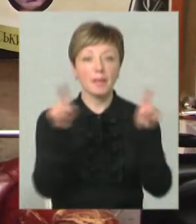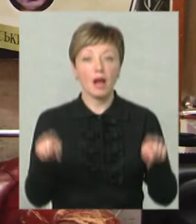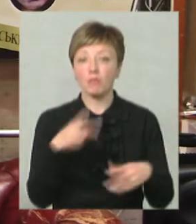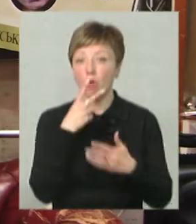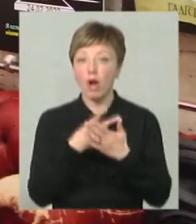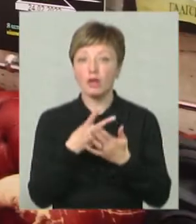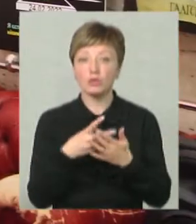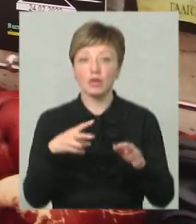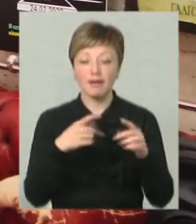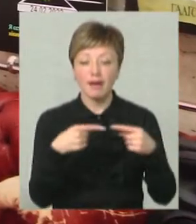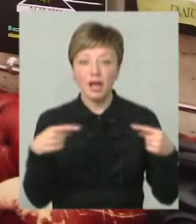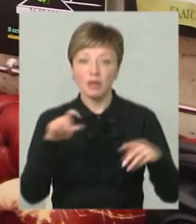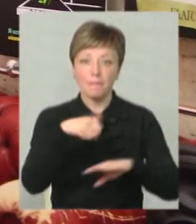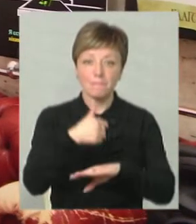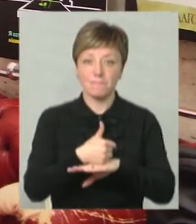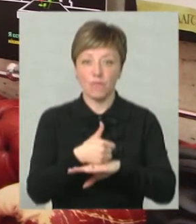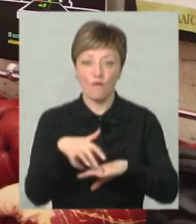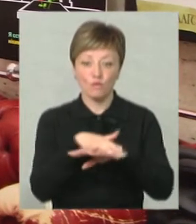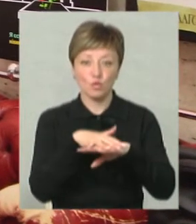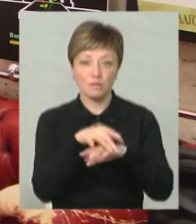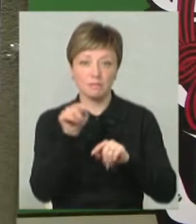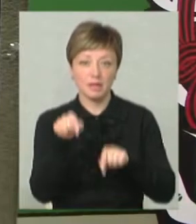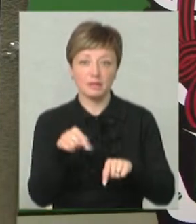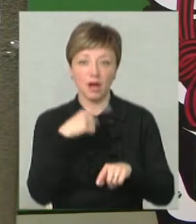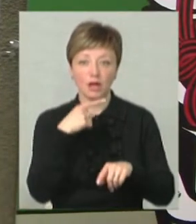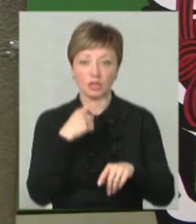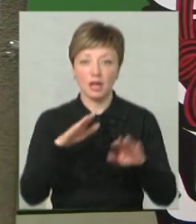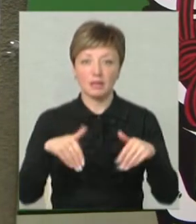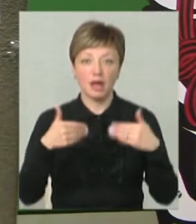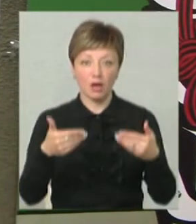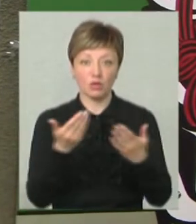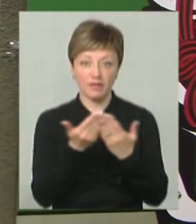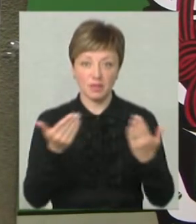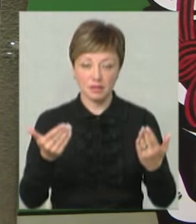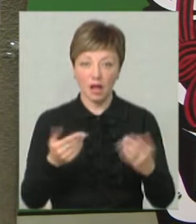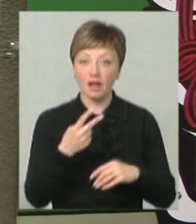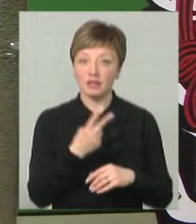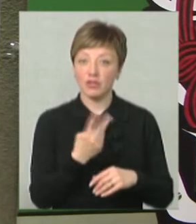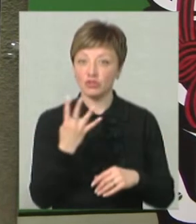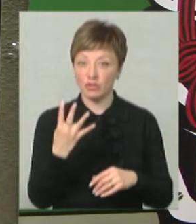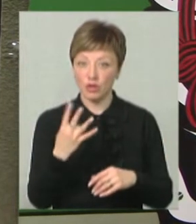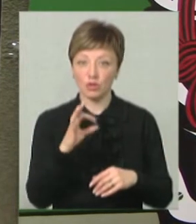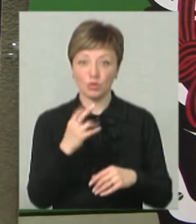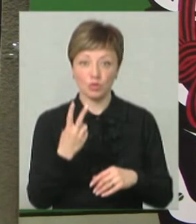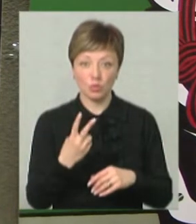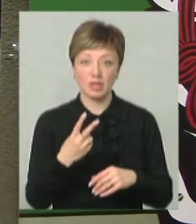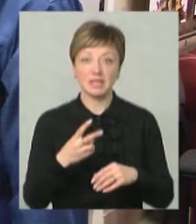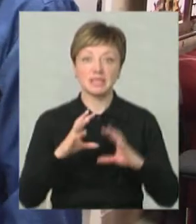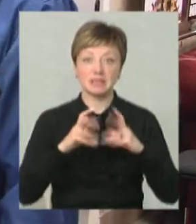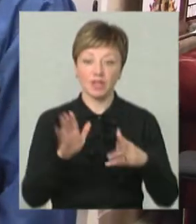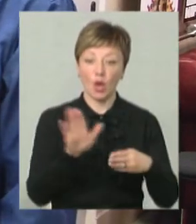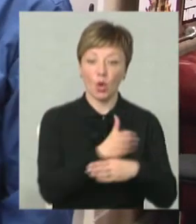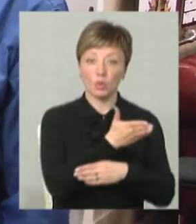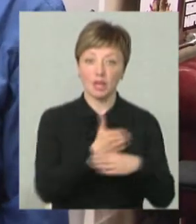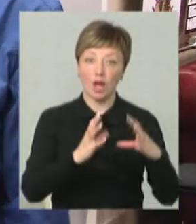речі, які домінують у суспільстві, розповідає художник, ініціатор виставки Яків Павлович. 24-го, 22-го світ розділився